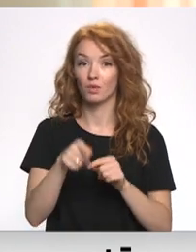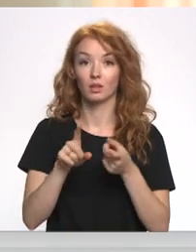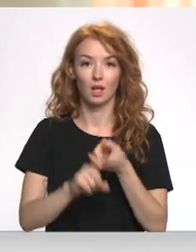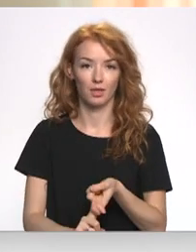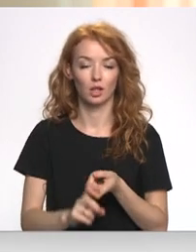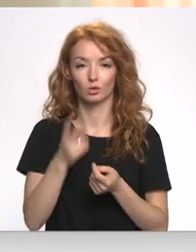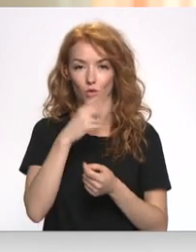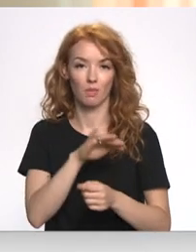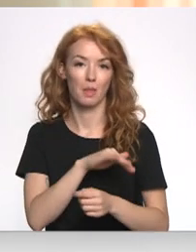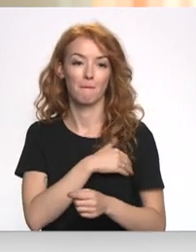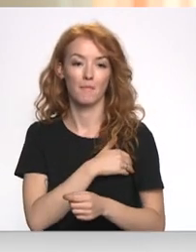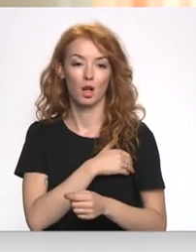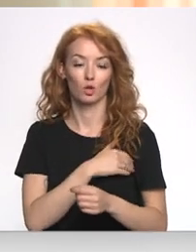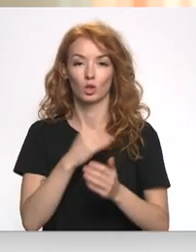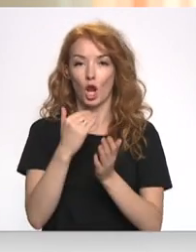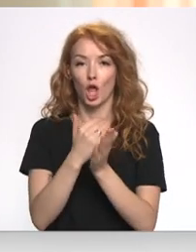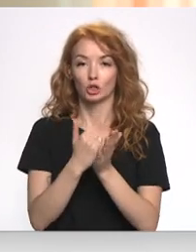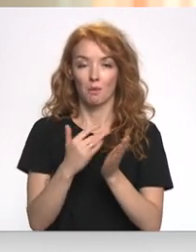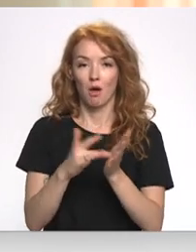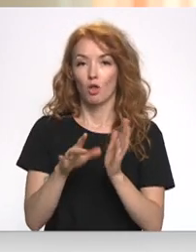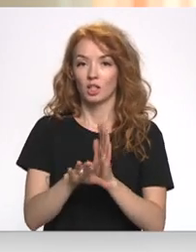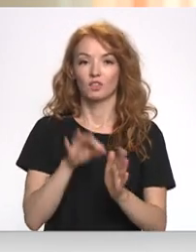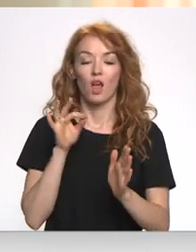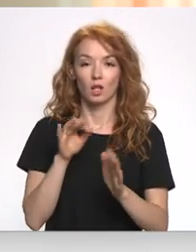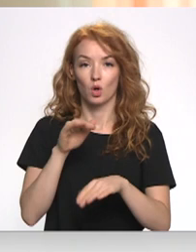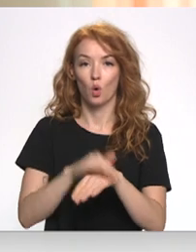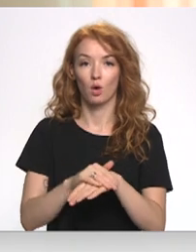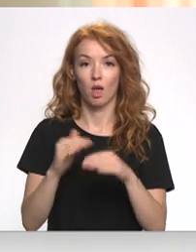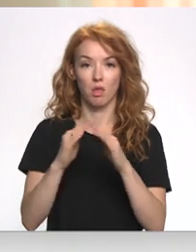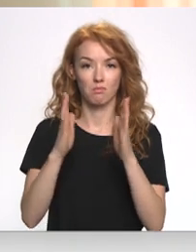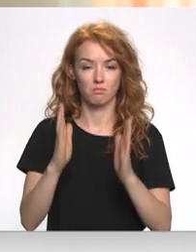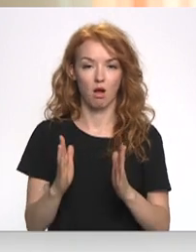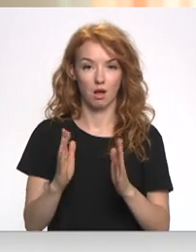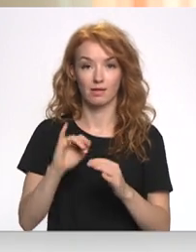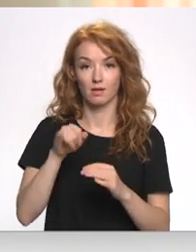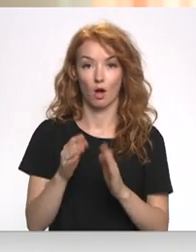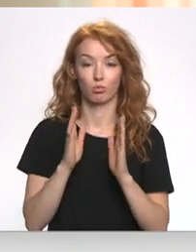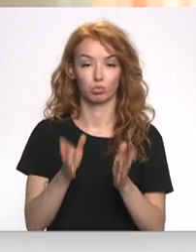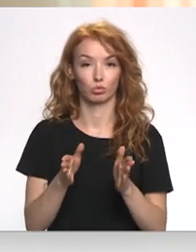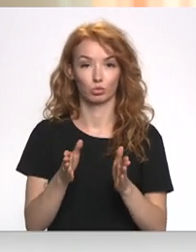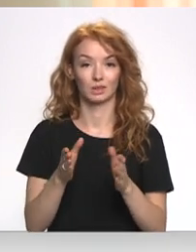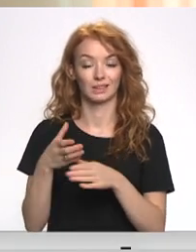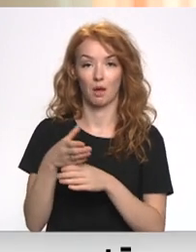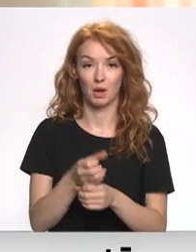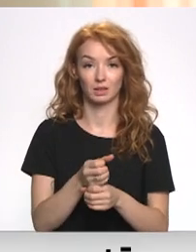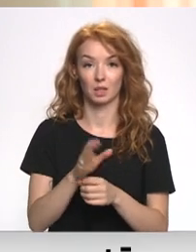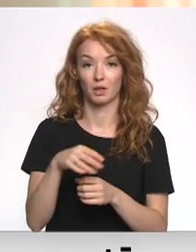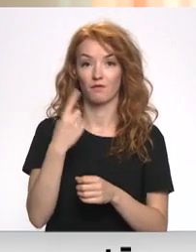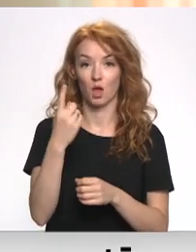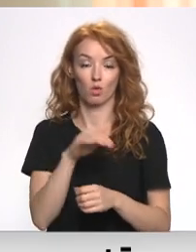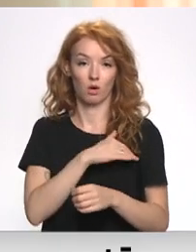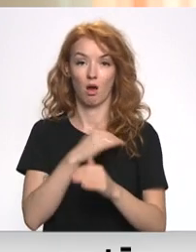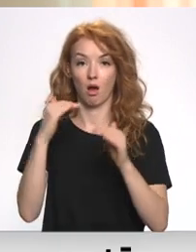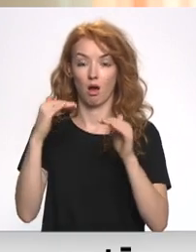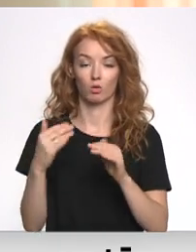temperatūras režīma, kāda izvēlēsies konkrētā māja. Ja tiks samazināts par grādiem, tur